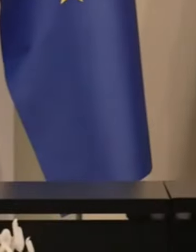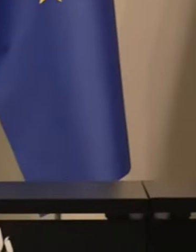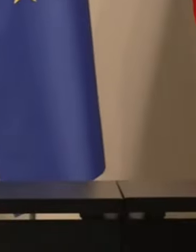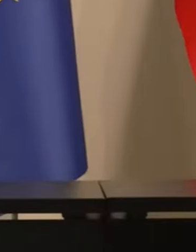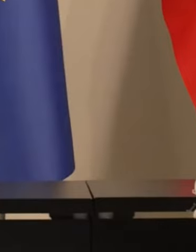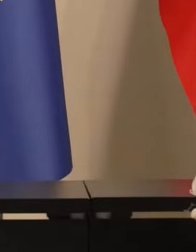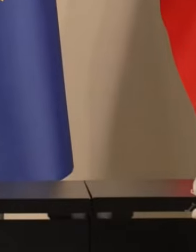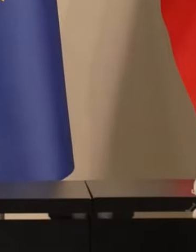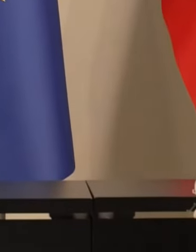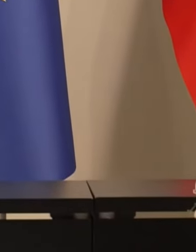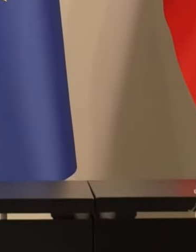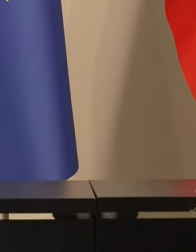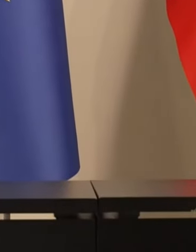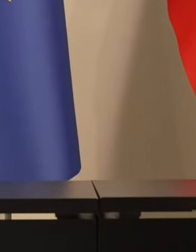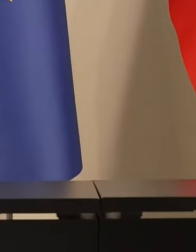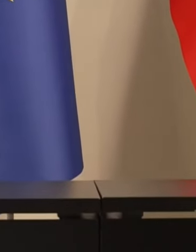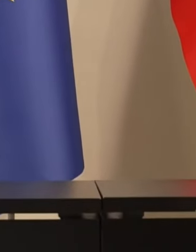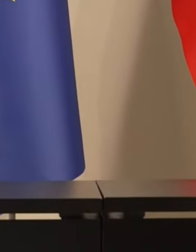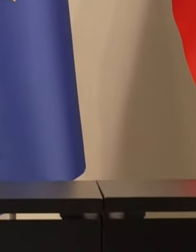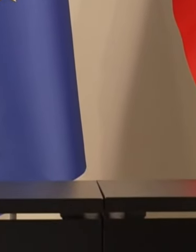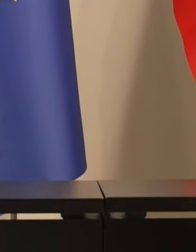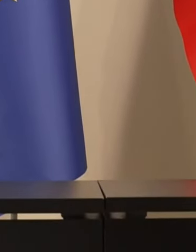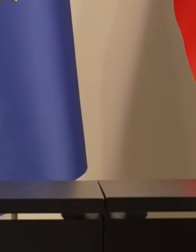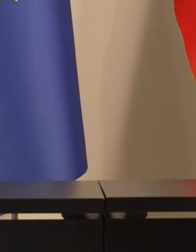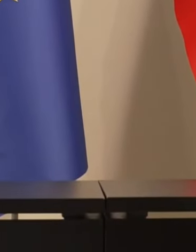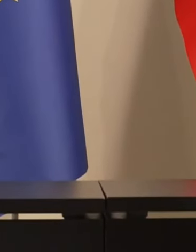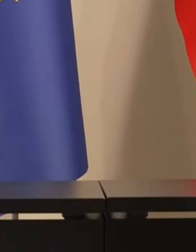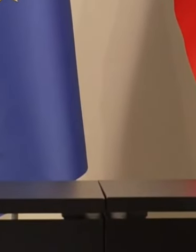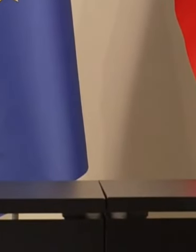Hvala lepa. Če so kakšno vprašanje, prosim.